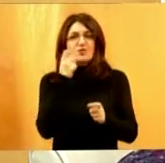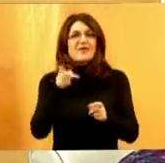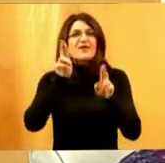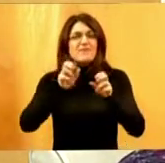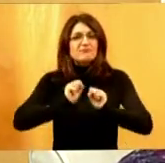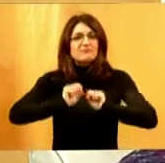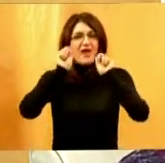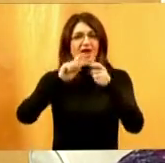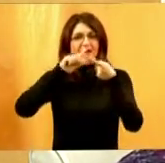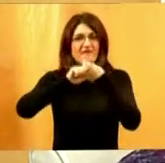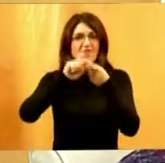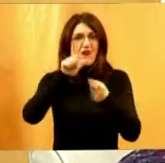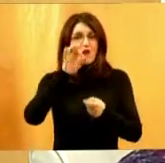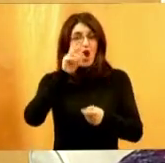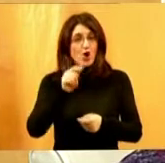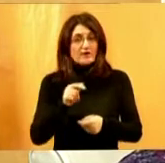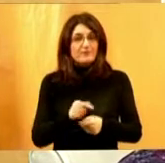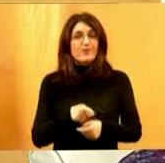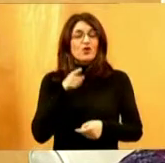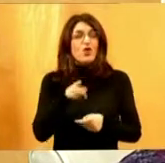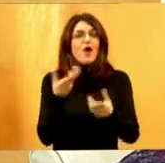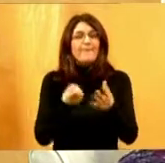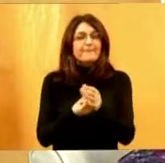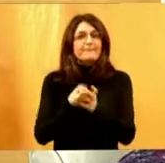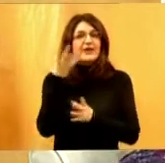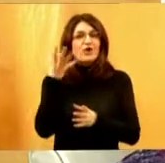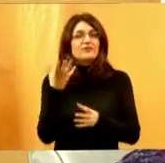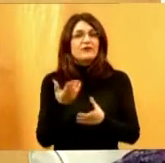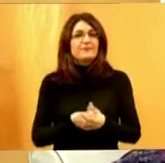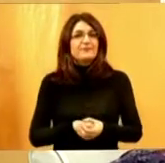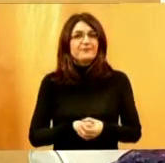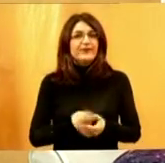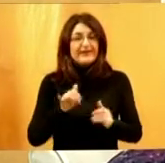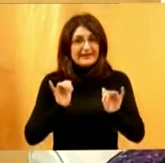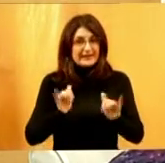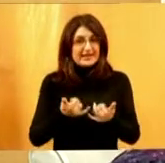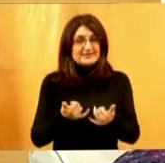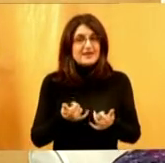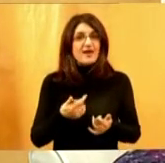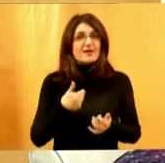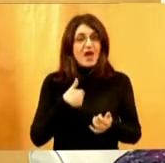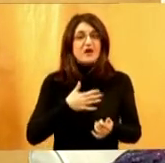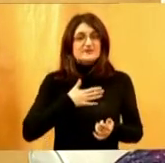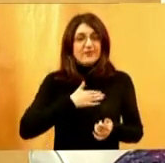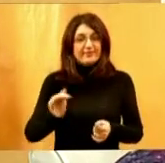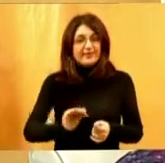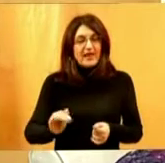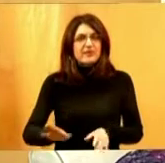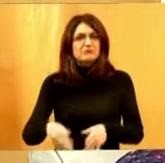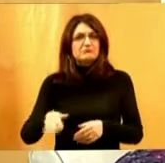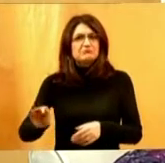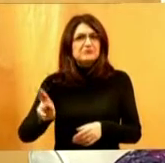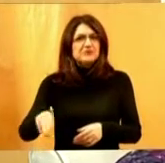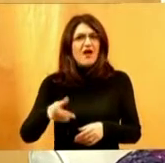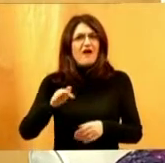Tako je jedan izvor prirodan. I kada jeste li vi, ja jesam svom djetetu, kad je imalo